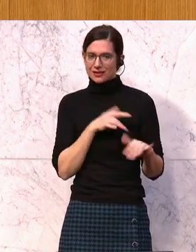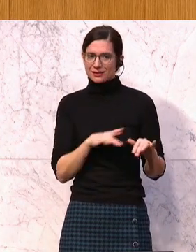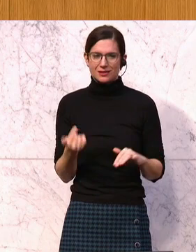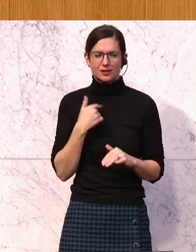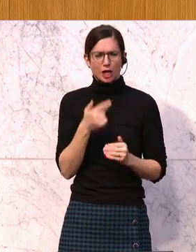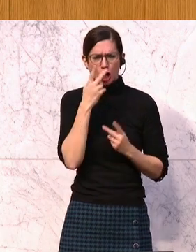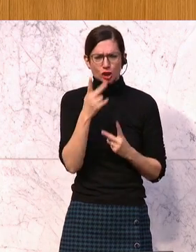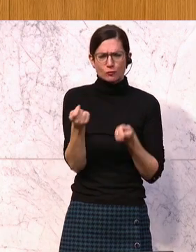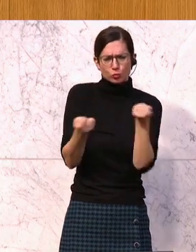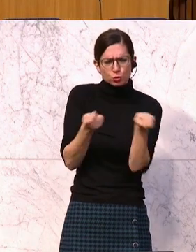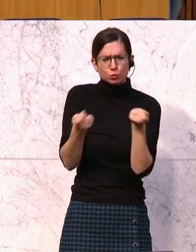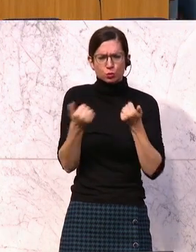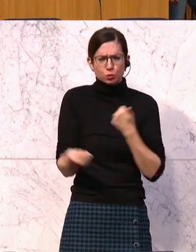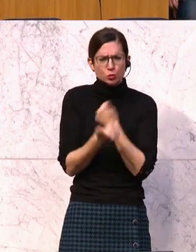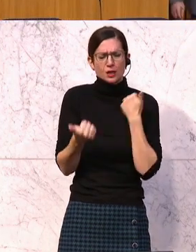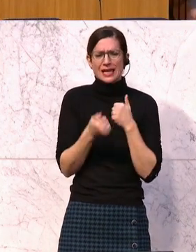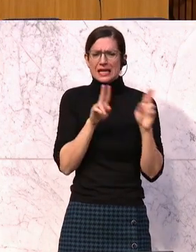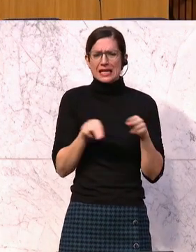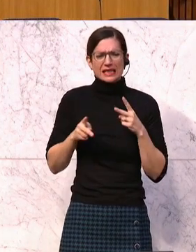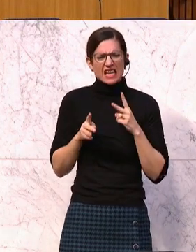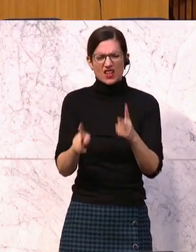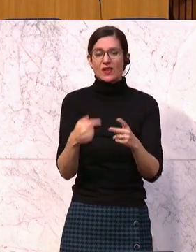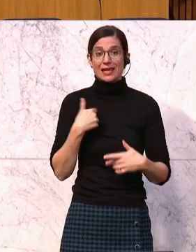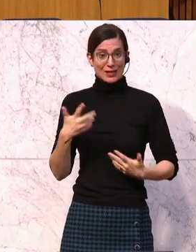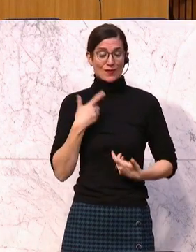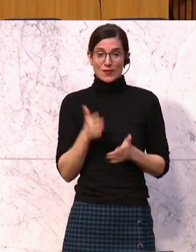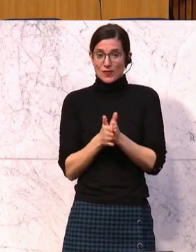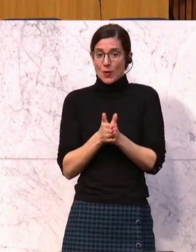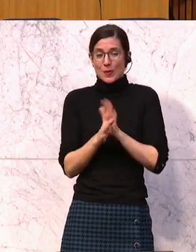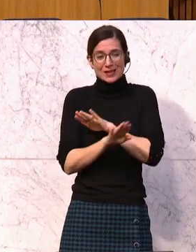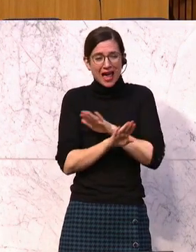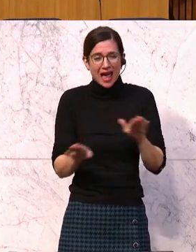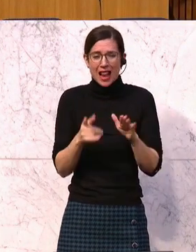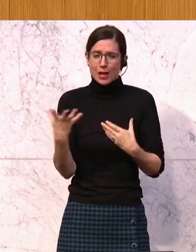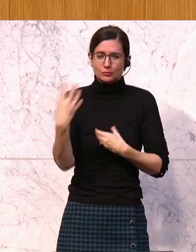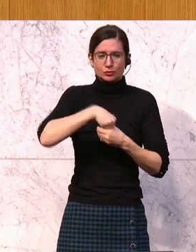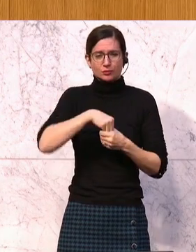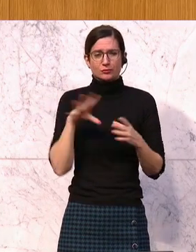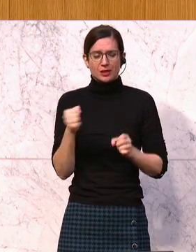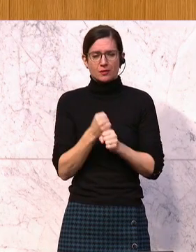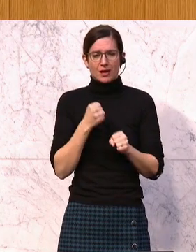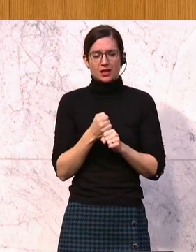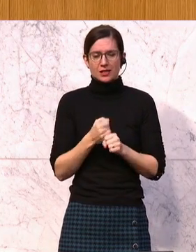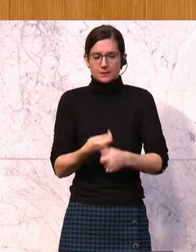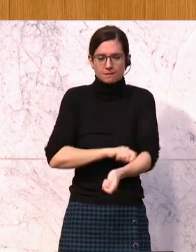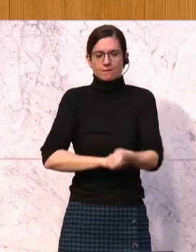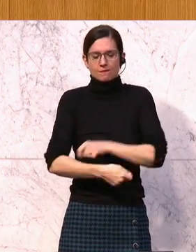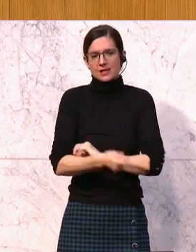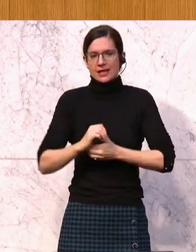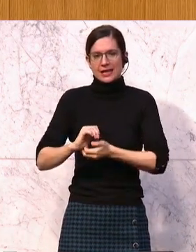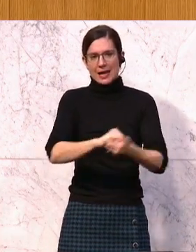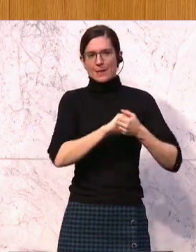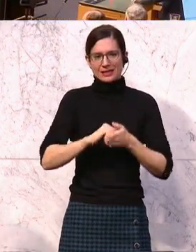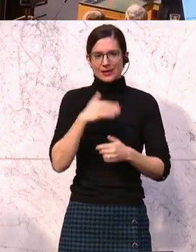richtigen Weichen, sie stellt sie in die richtige Richtung. Ich freue mich über alle, die dabei mitwirken. Packen wir es gemeinsam an.